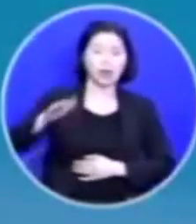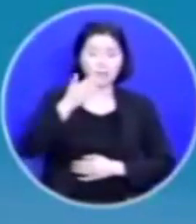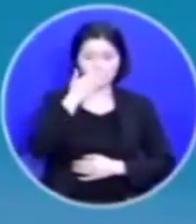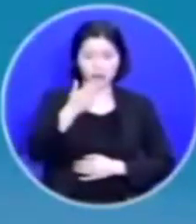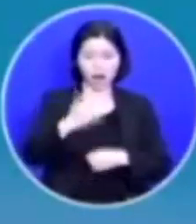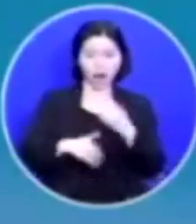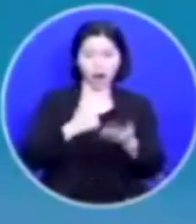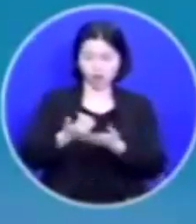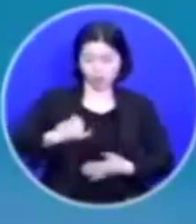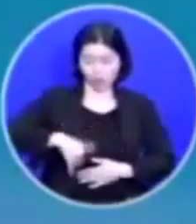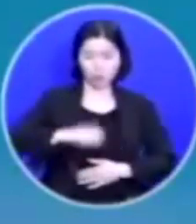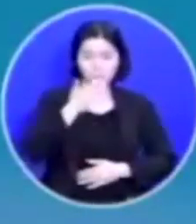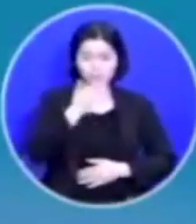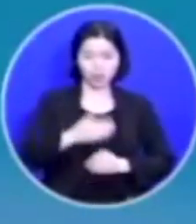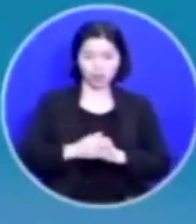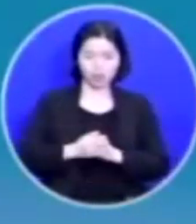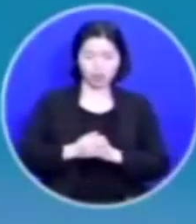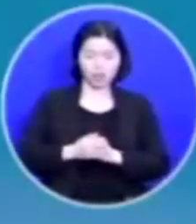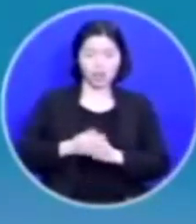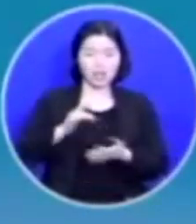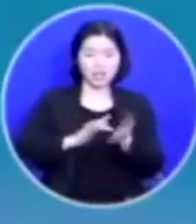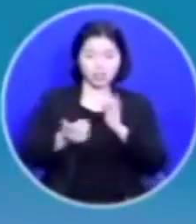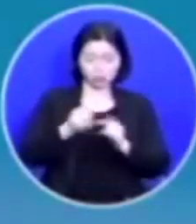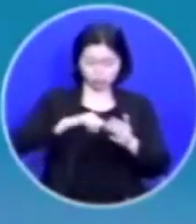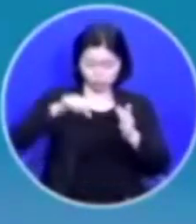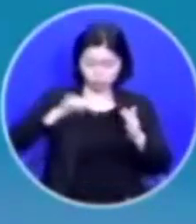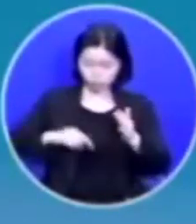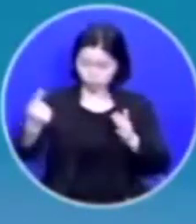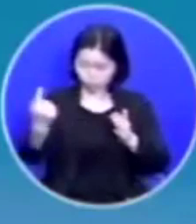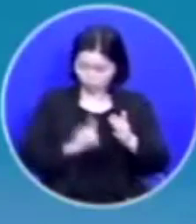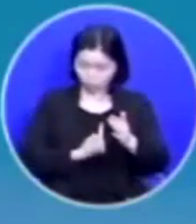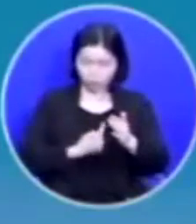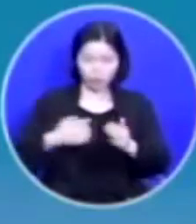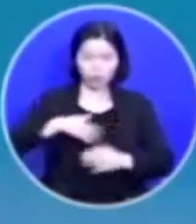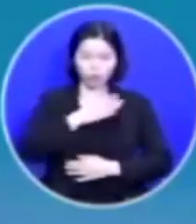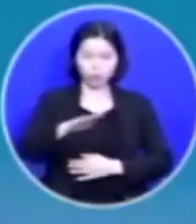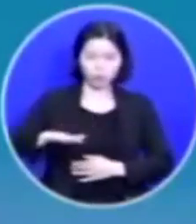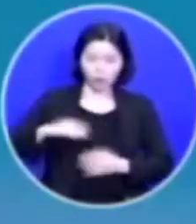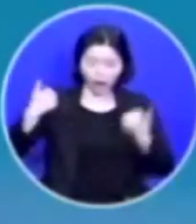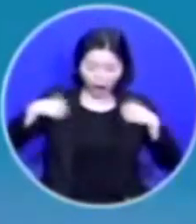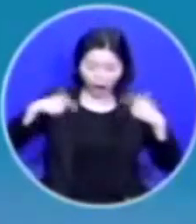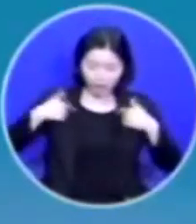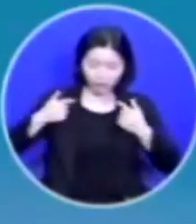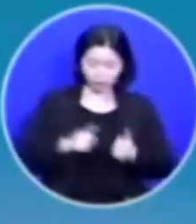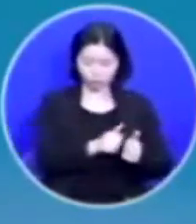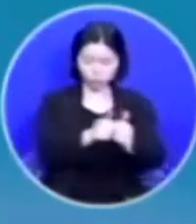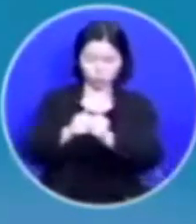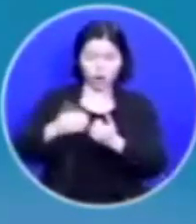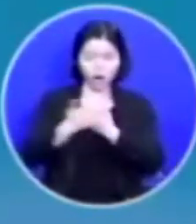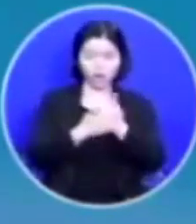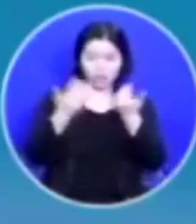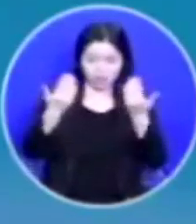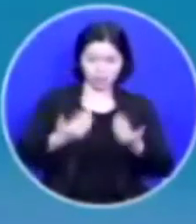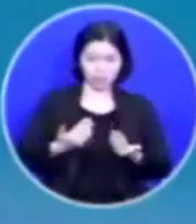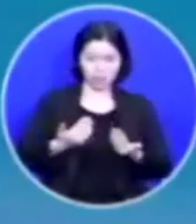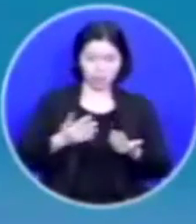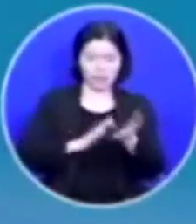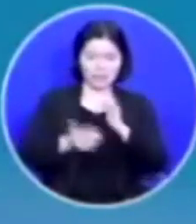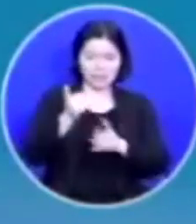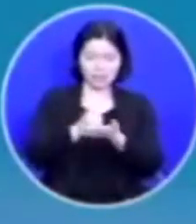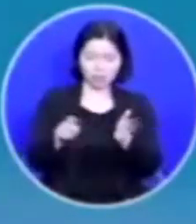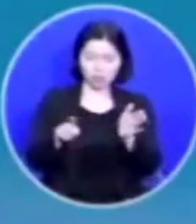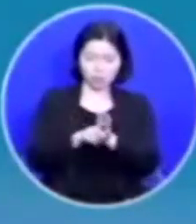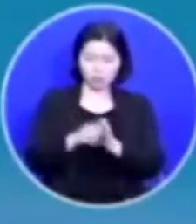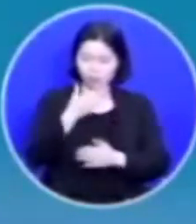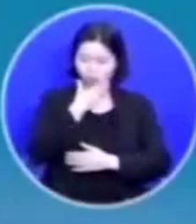됐습니다 예수님은 우리 안에 오셨고 우리와 늘 동행해 주시는 은혜를 받았습니다 예수를 믿으면 행복하지